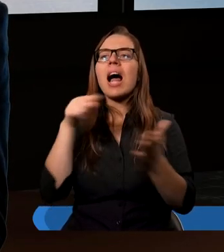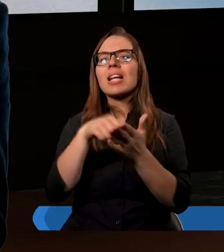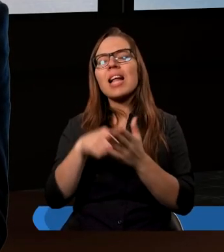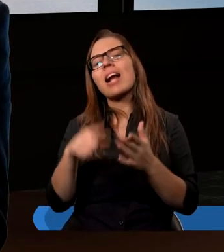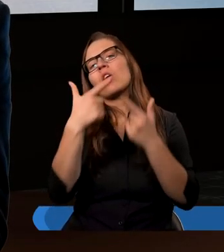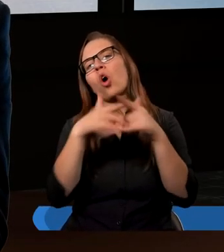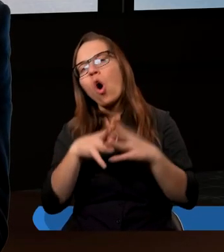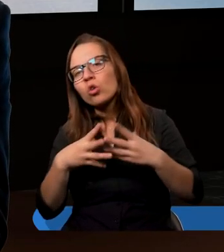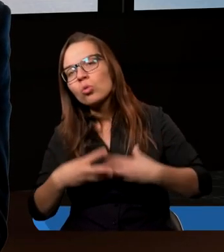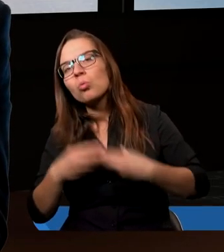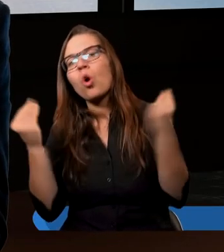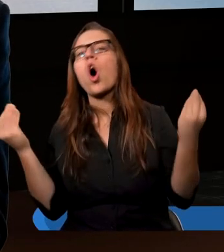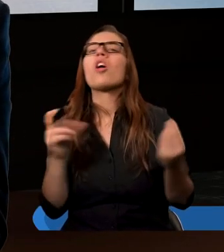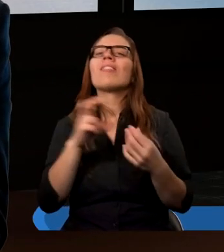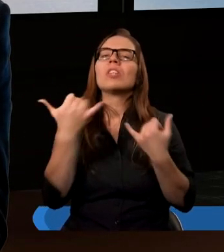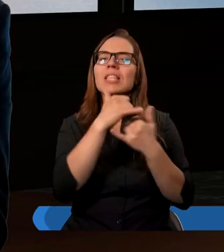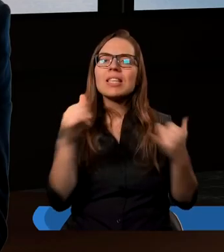cel, prawda? Żeby te ośrodki